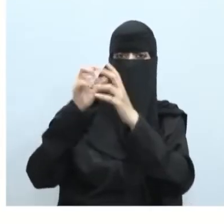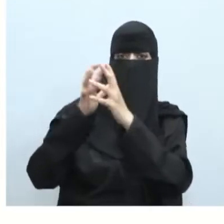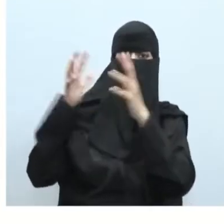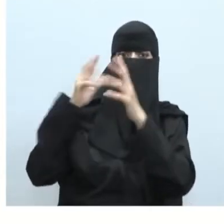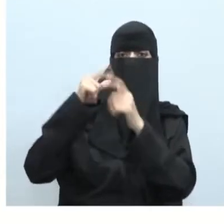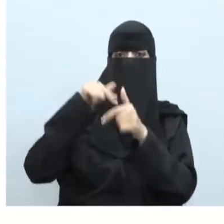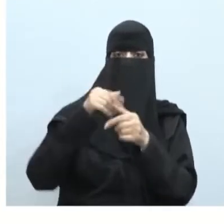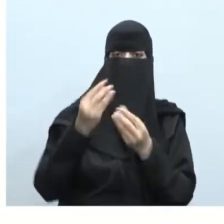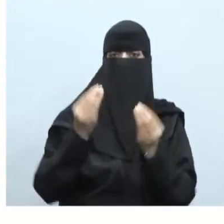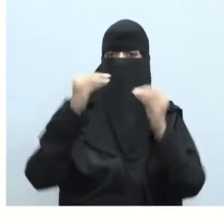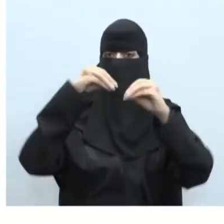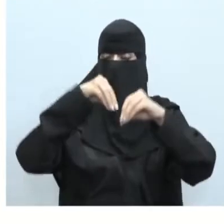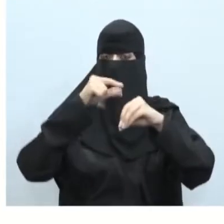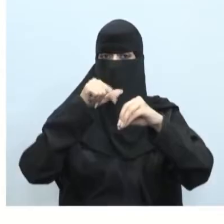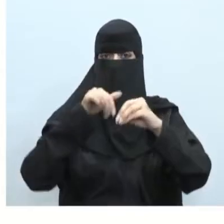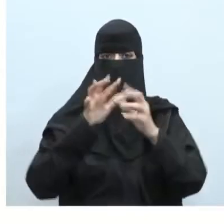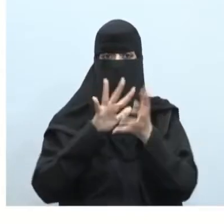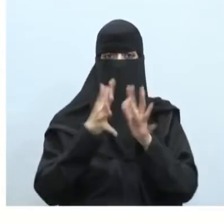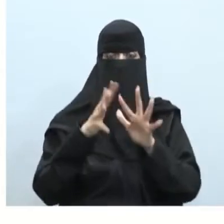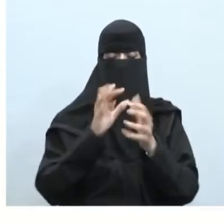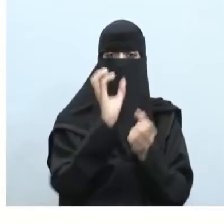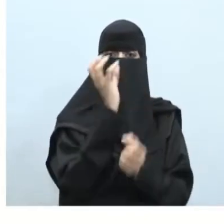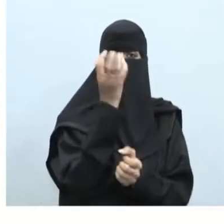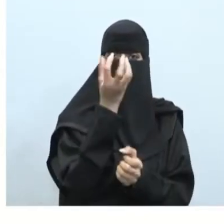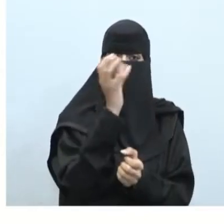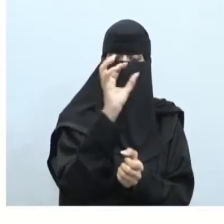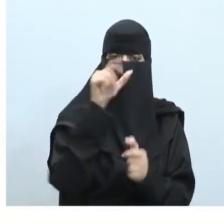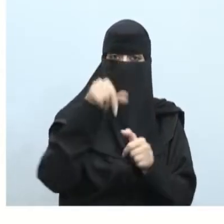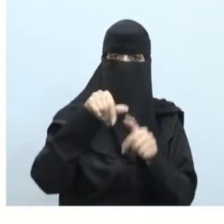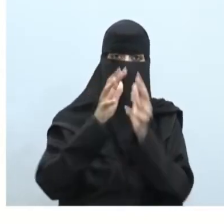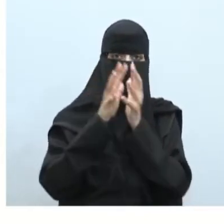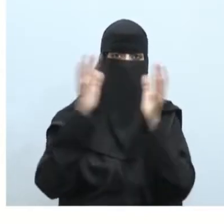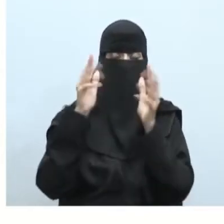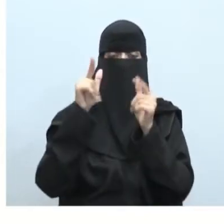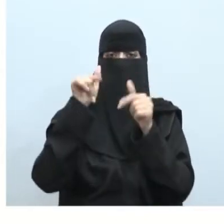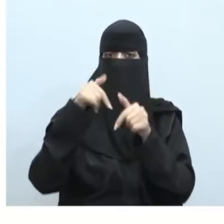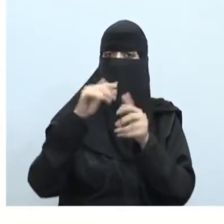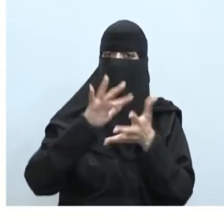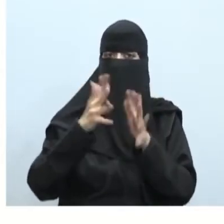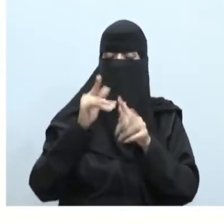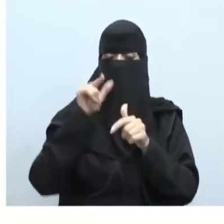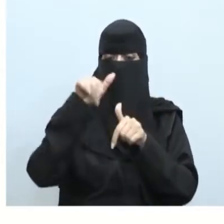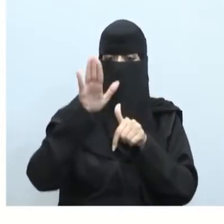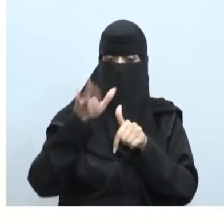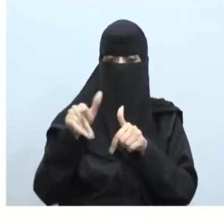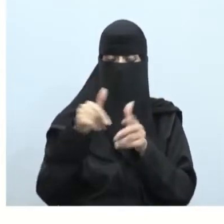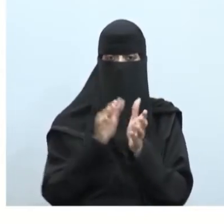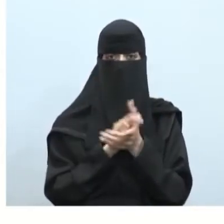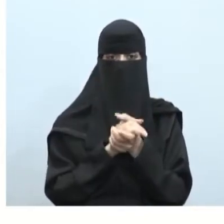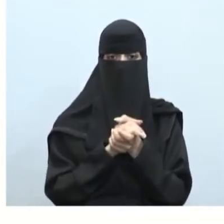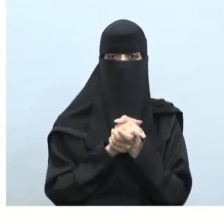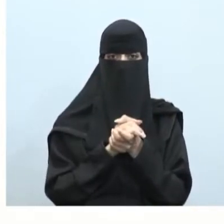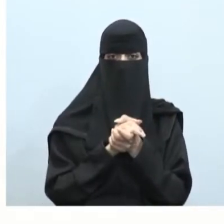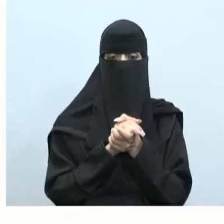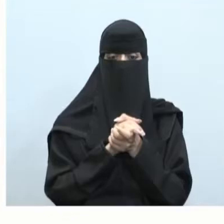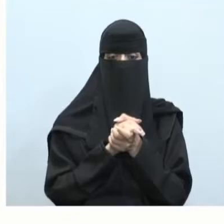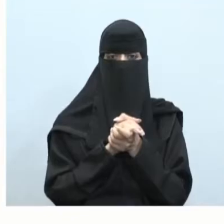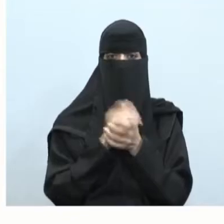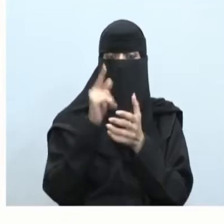يزيد كثيراً عن حجم بعض الكواكب الكبيرة ولكن بعضها أبناء وبنات الطلاب